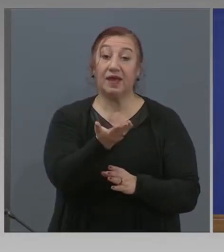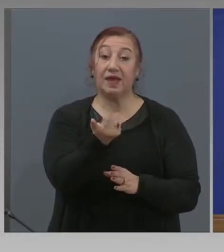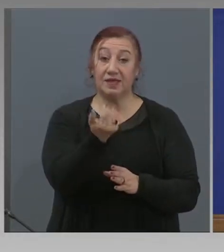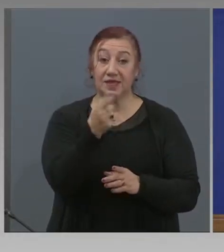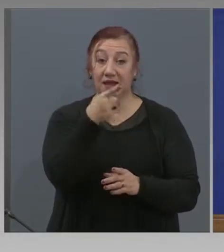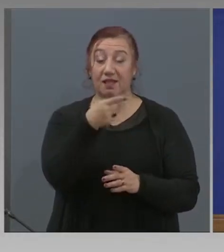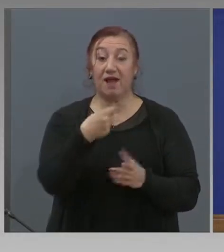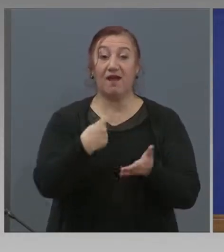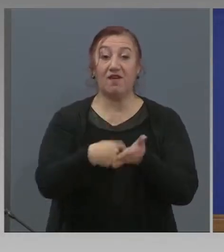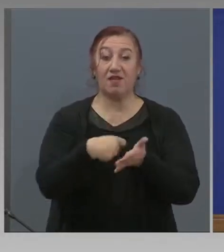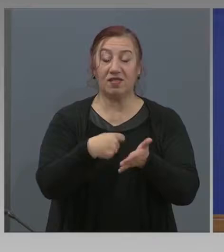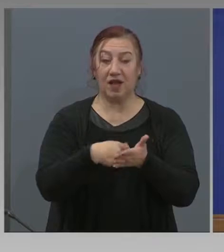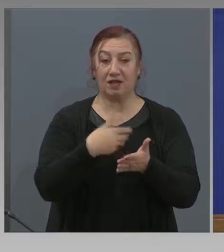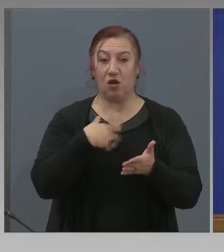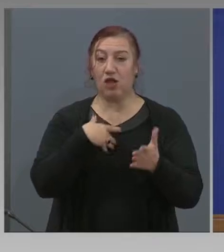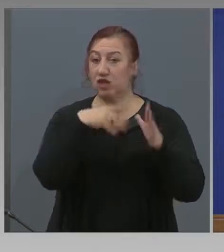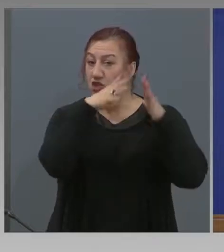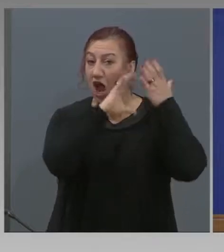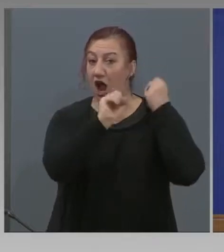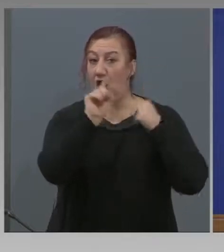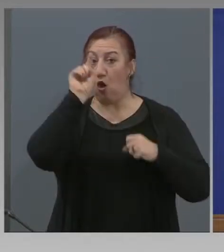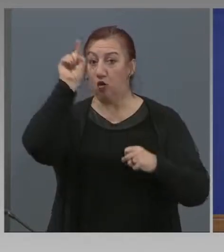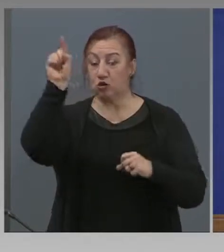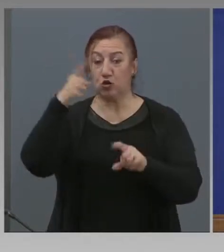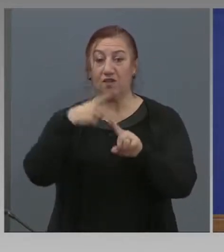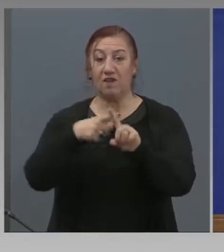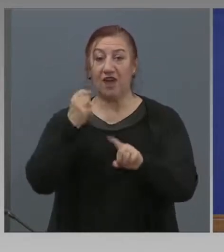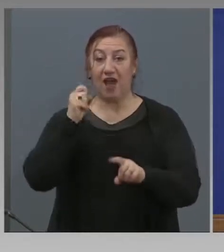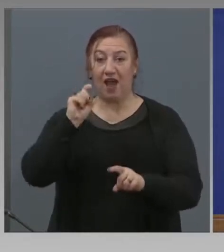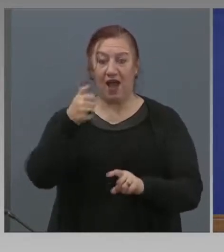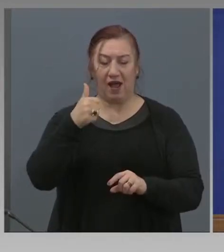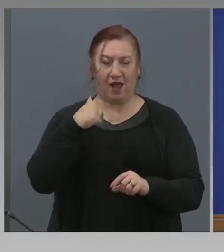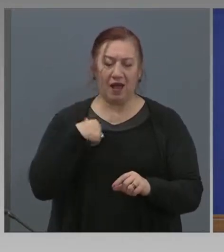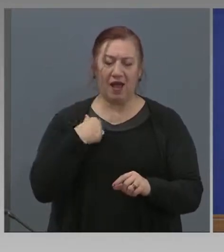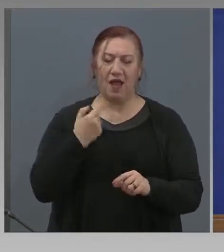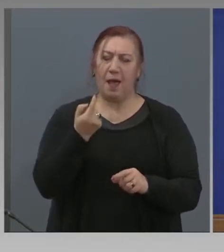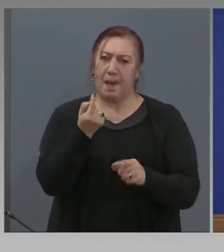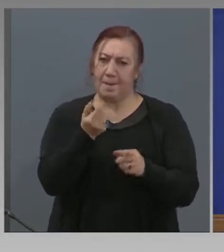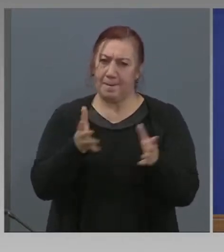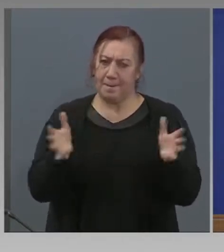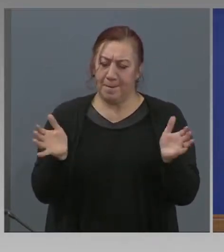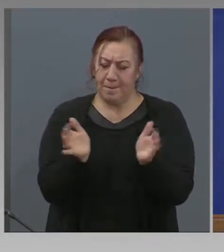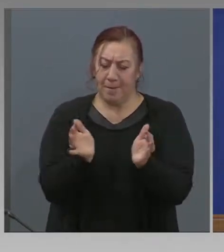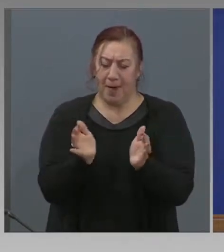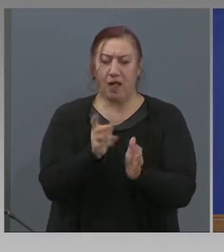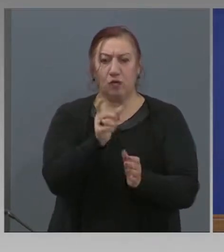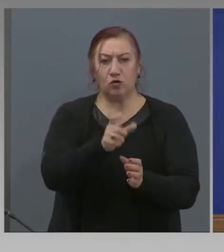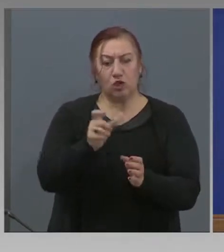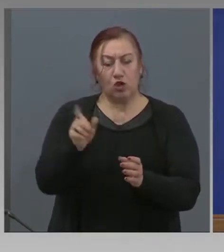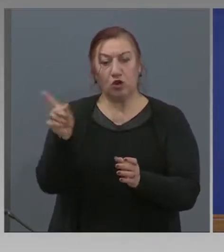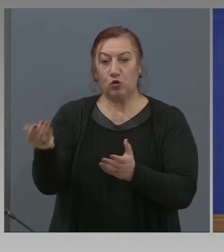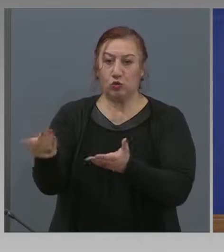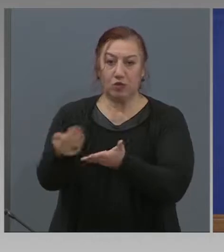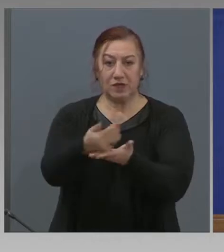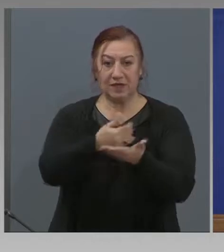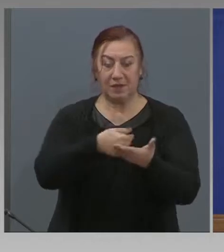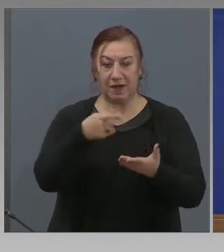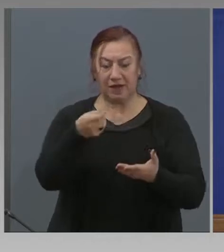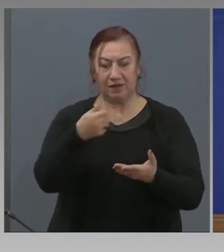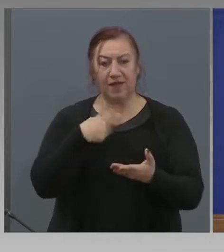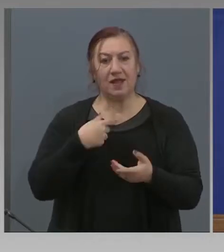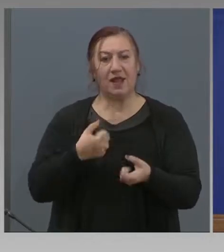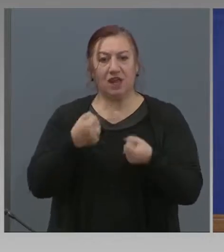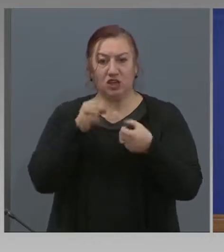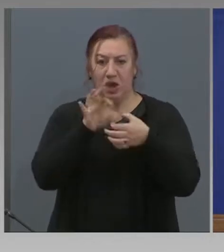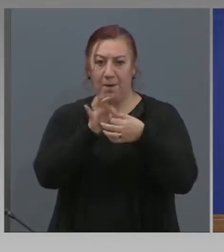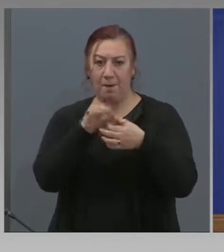в Хага. Слава Богу, малко са гражданите, на които е събрана такава такса. Ние сме във връзка с тях.